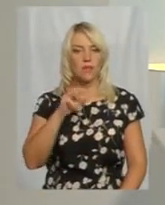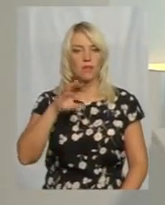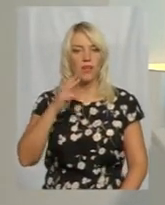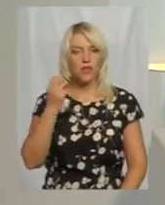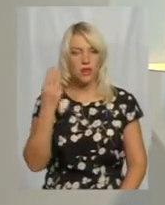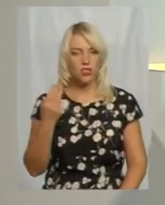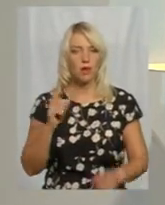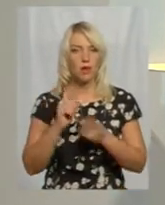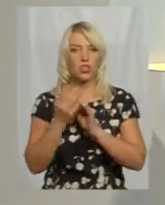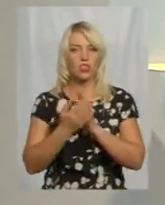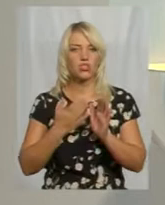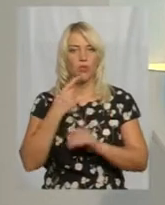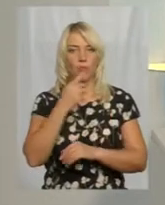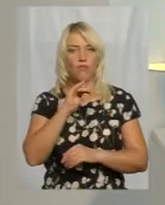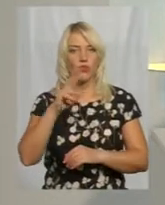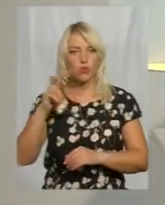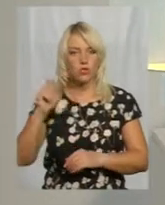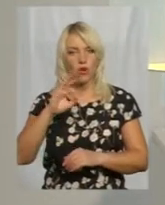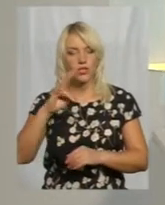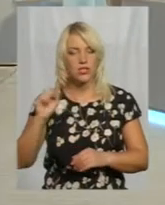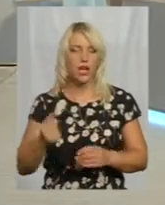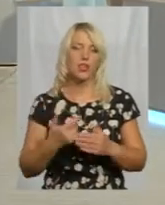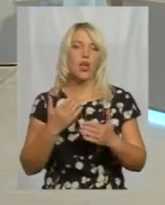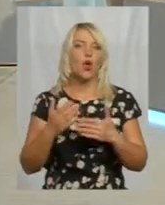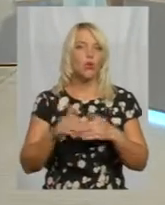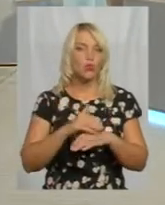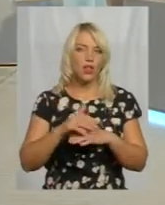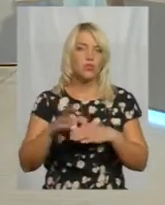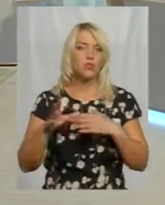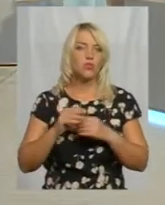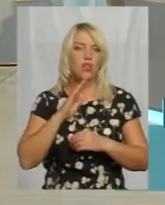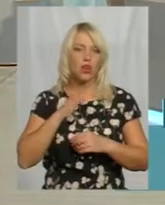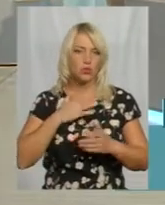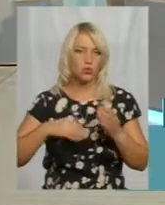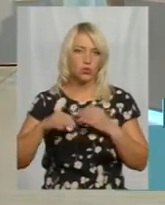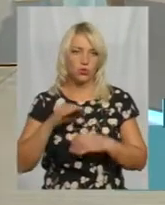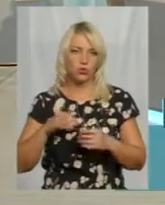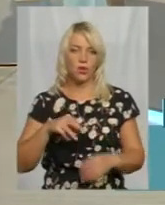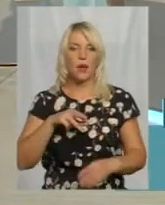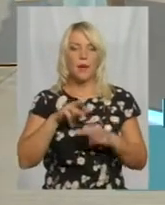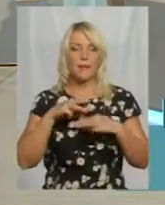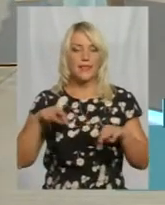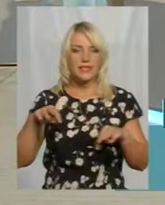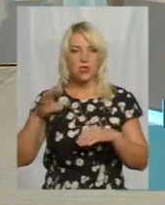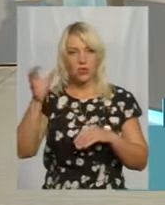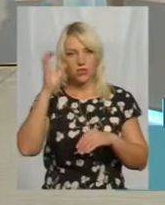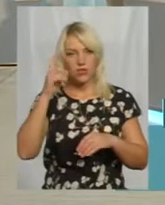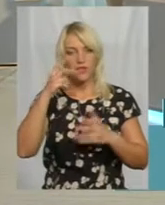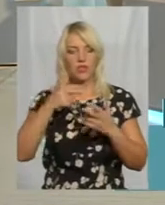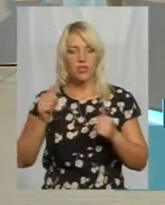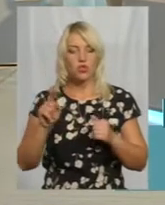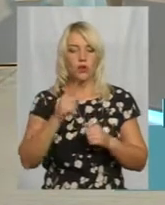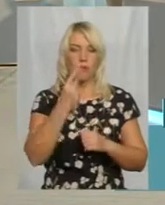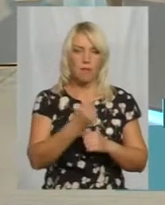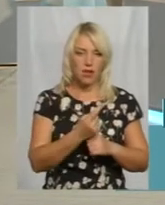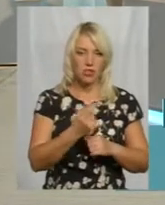Фіновською. Долучайтесь до розмови. Пані Валентино, у Міносвіти визнають, що першим, п'ятим і десятим